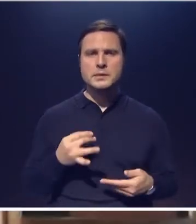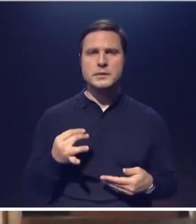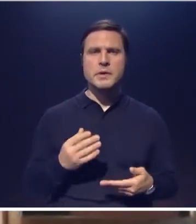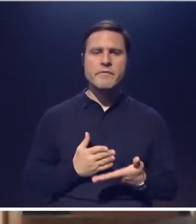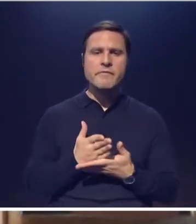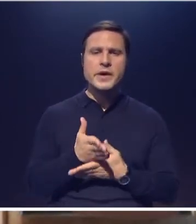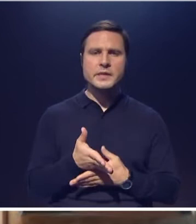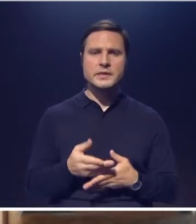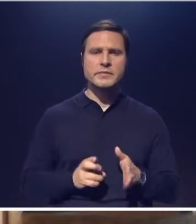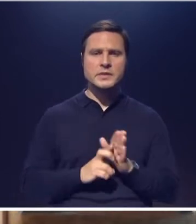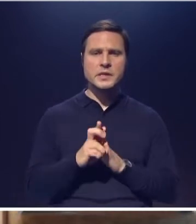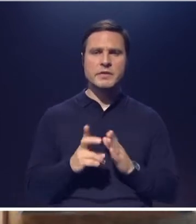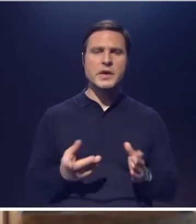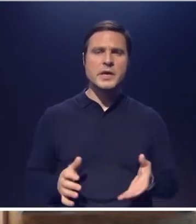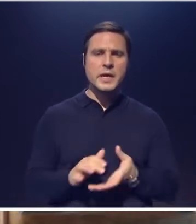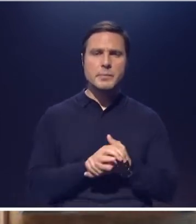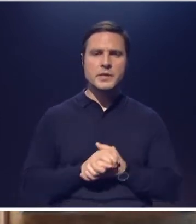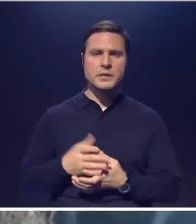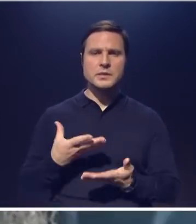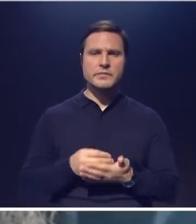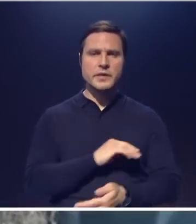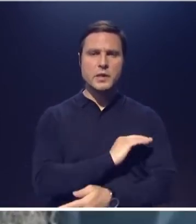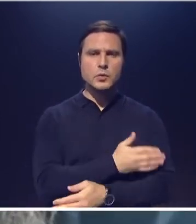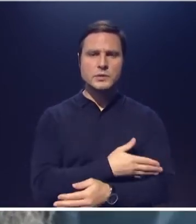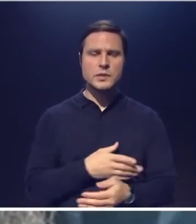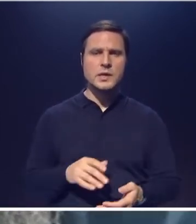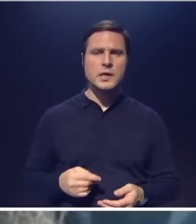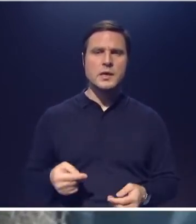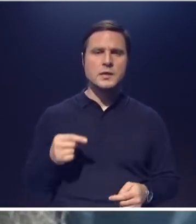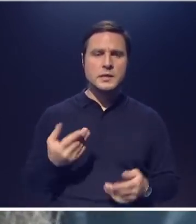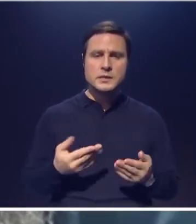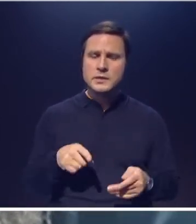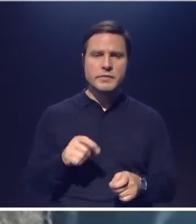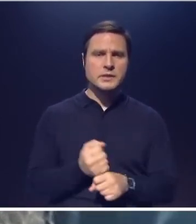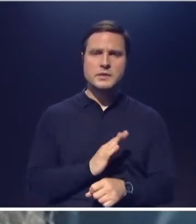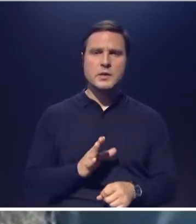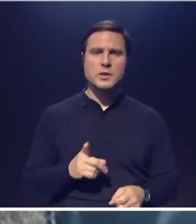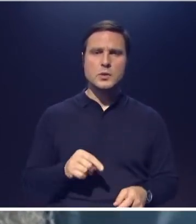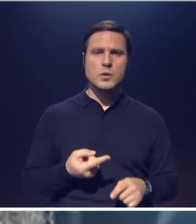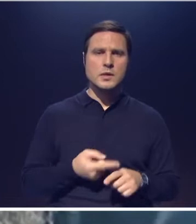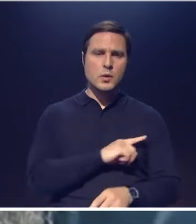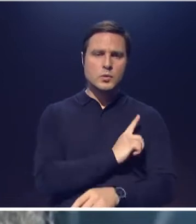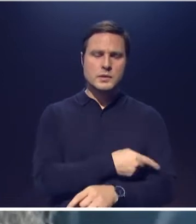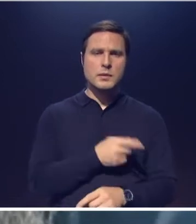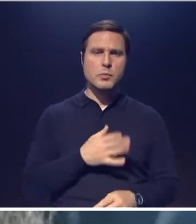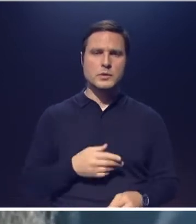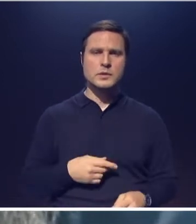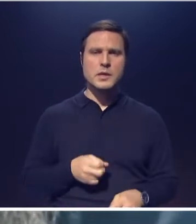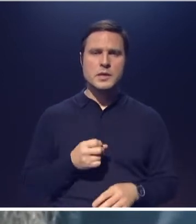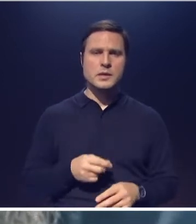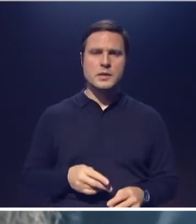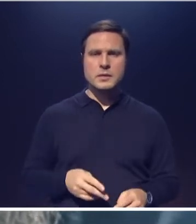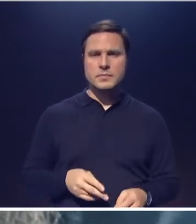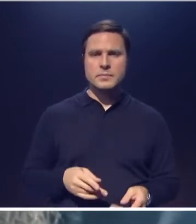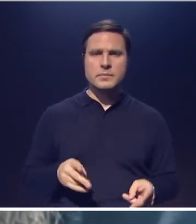и объединить свои усилия с нею. Если же этого не сделать, то такие усилия будут посрамлены. И в деяниях